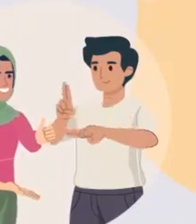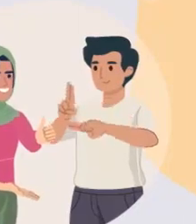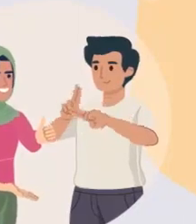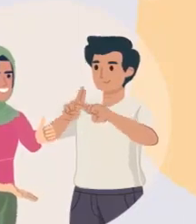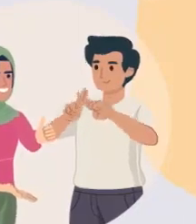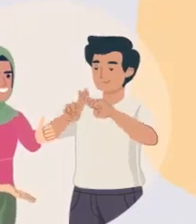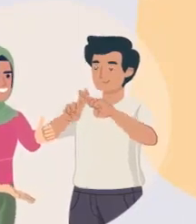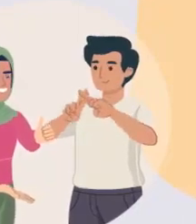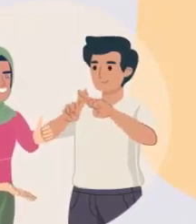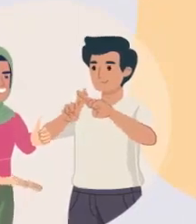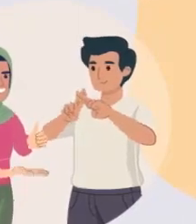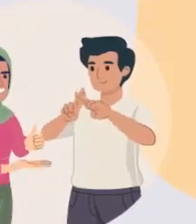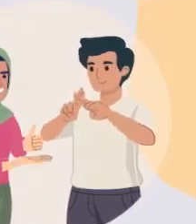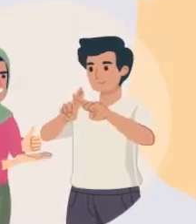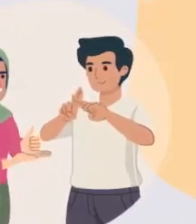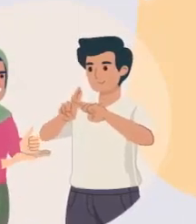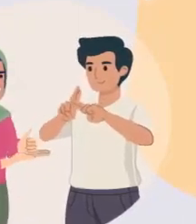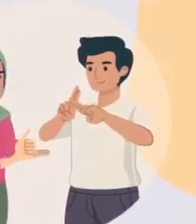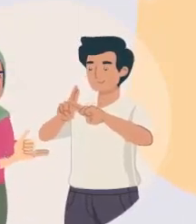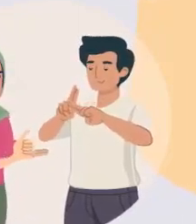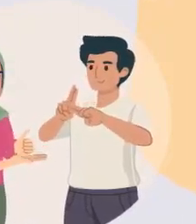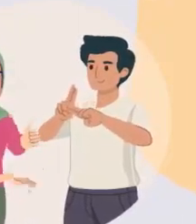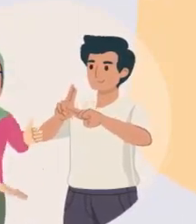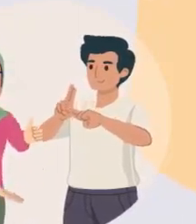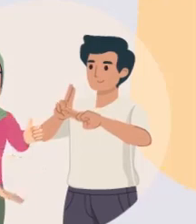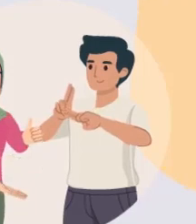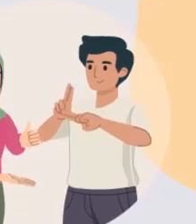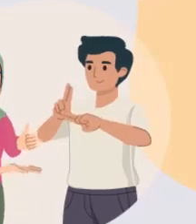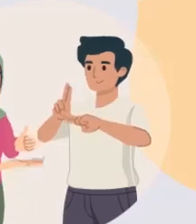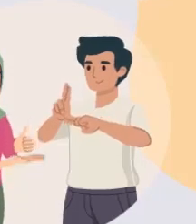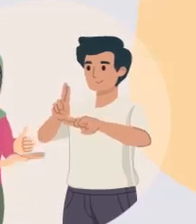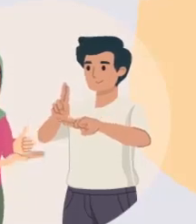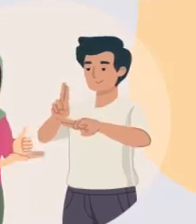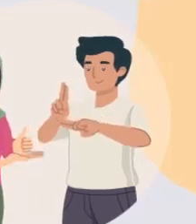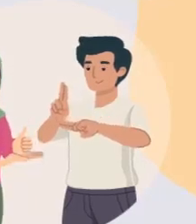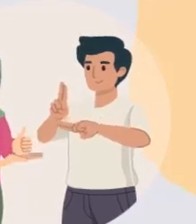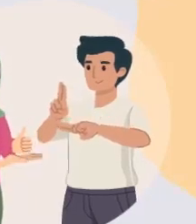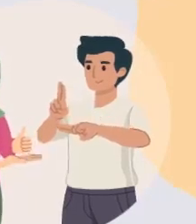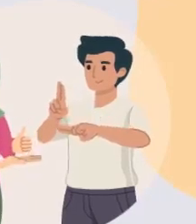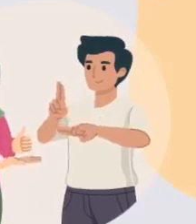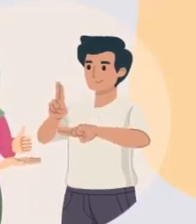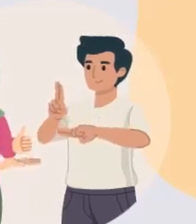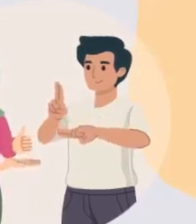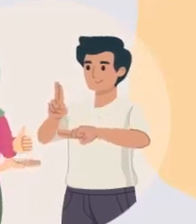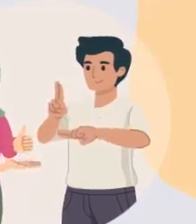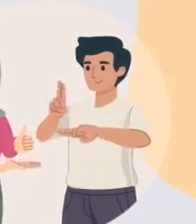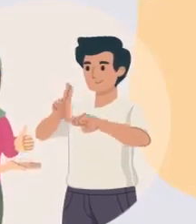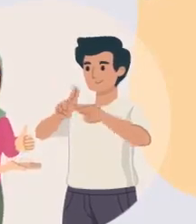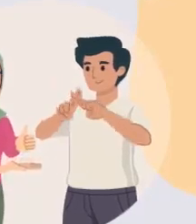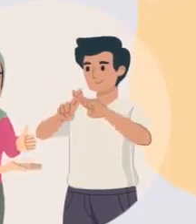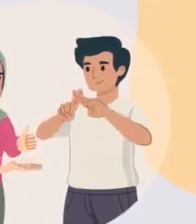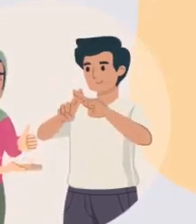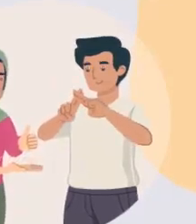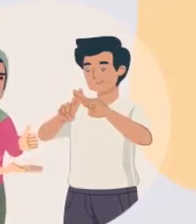مركز الحدث 05-46-61-25-26 مركز